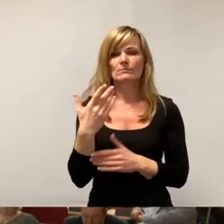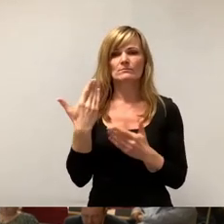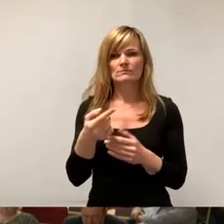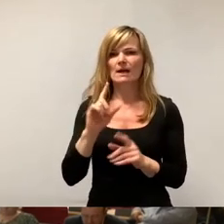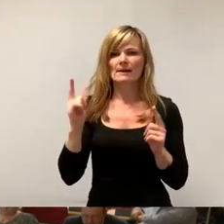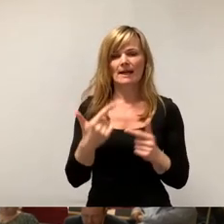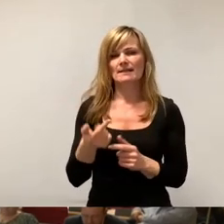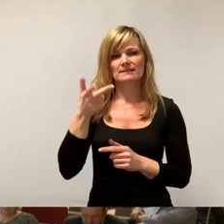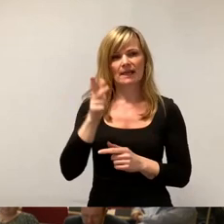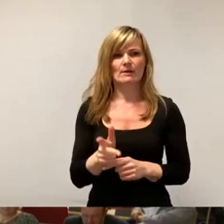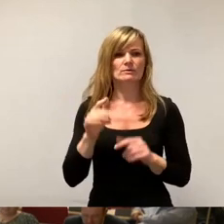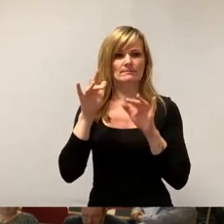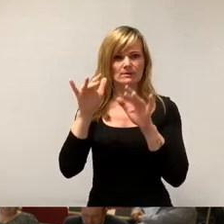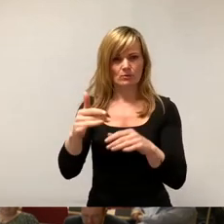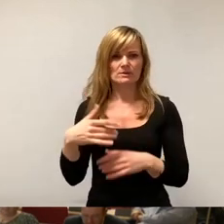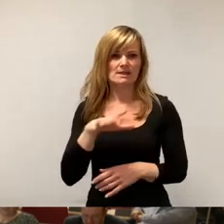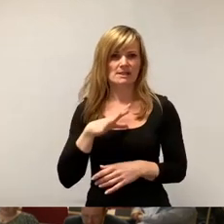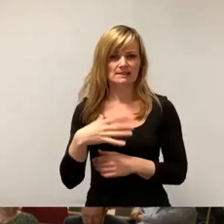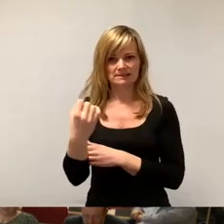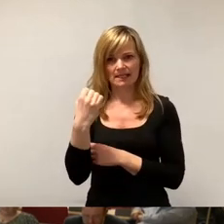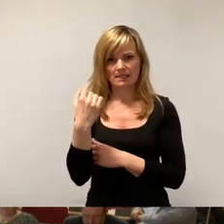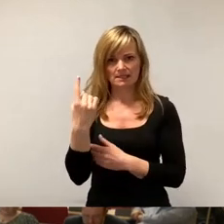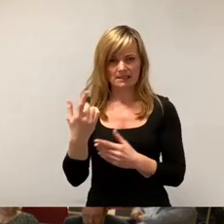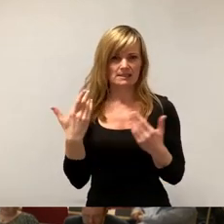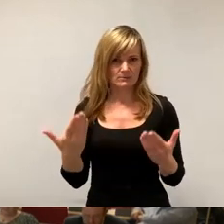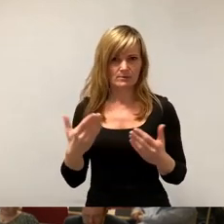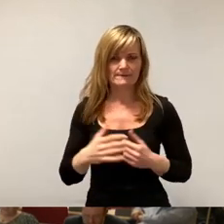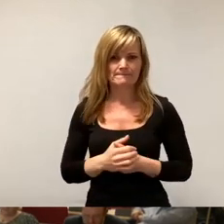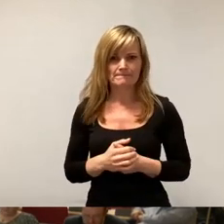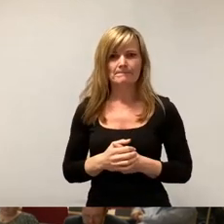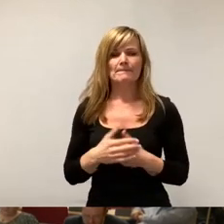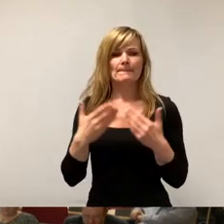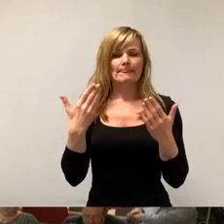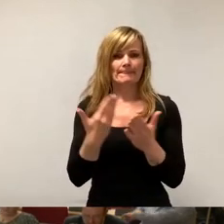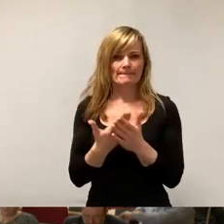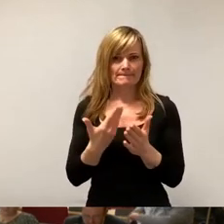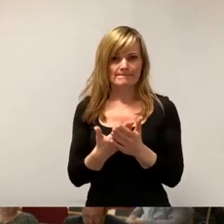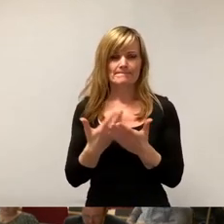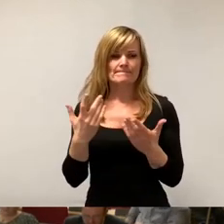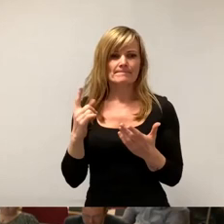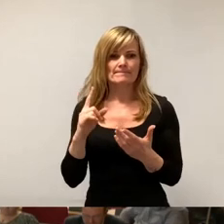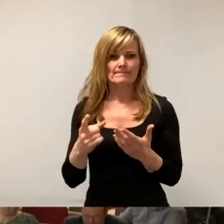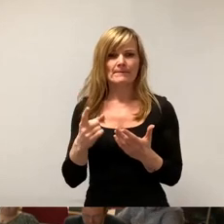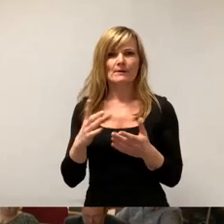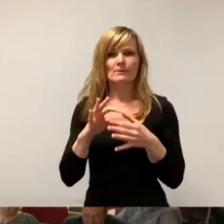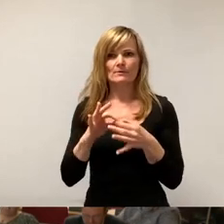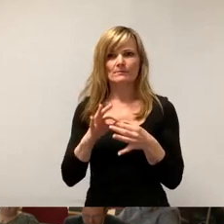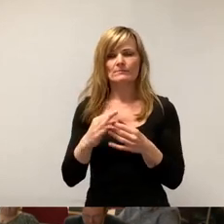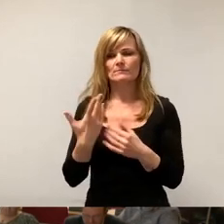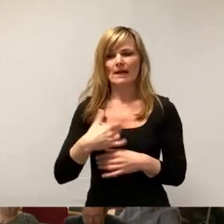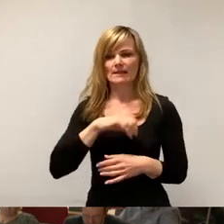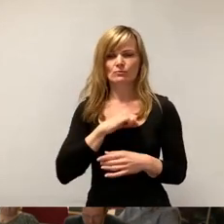bei der Sachsen Energie, wie Sie gesagt haben, haben, dass diese eben auch den Eigentümern, also sprich auch der